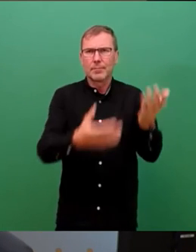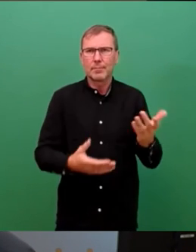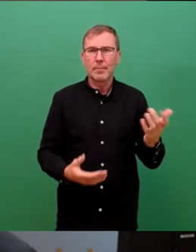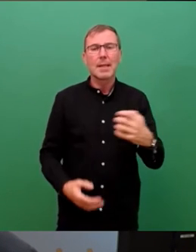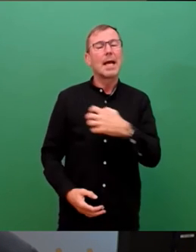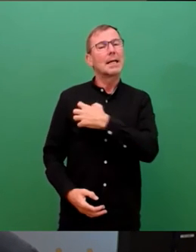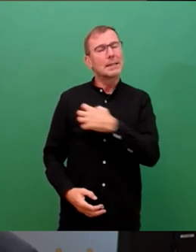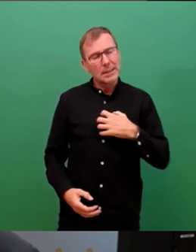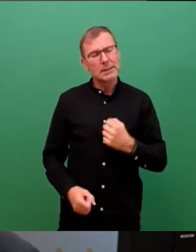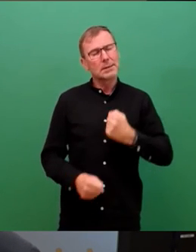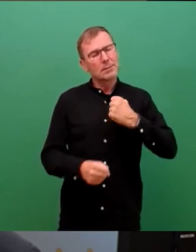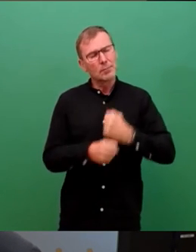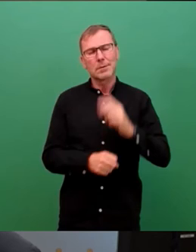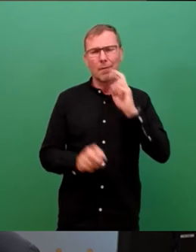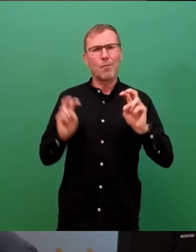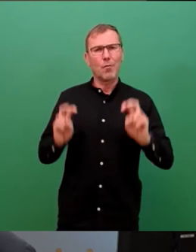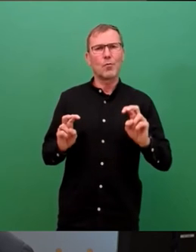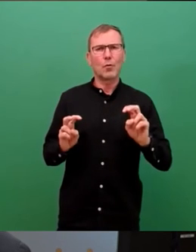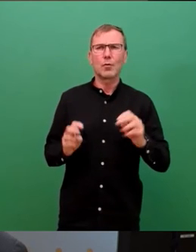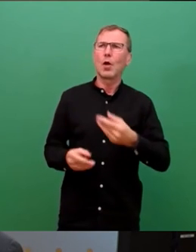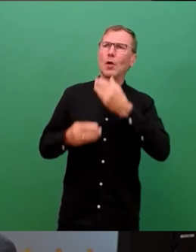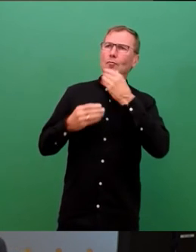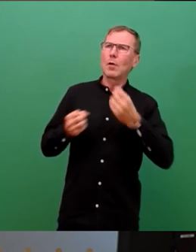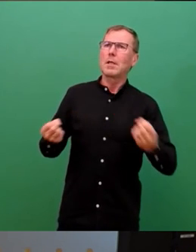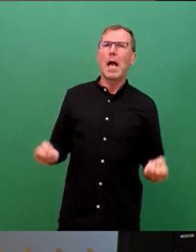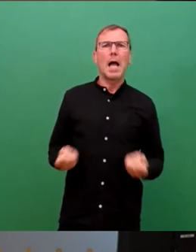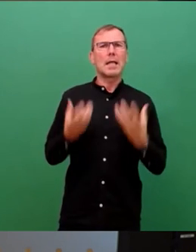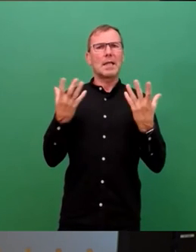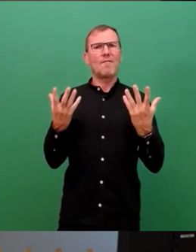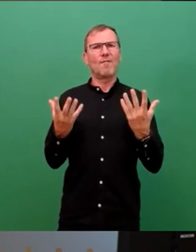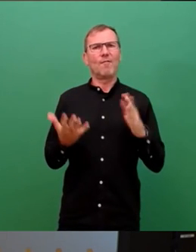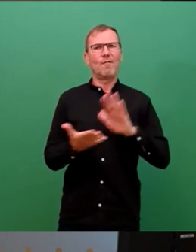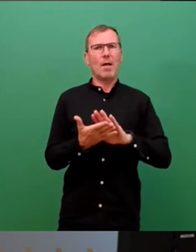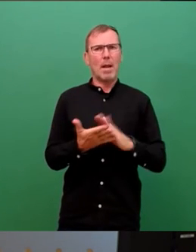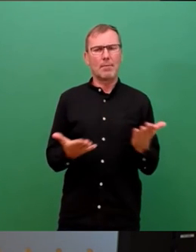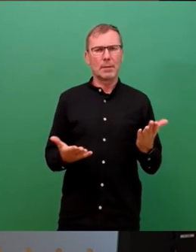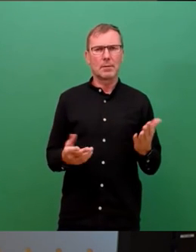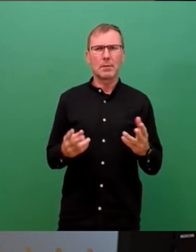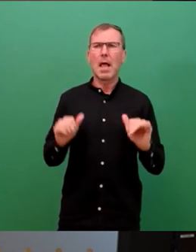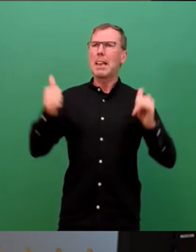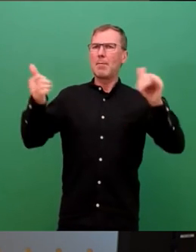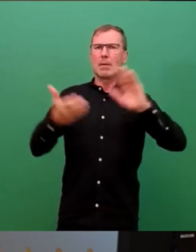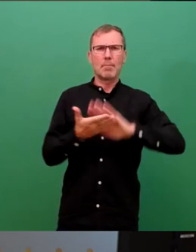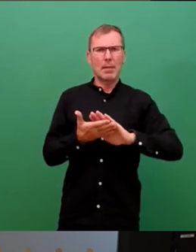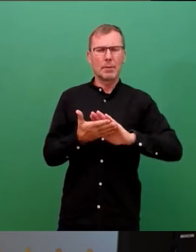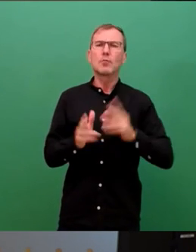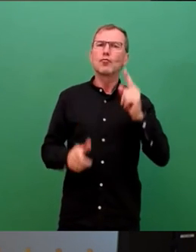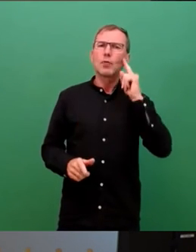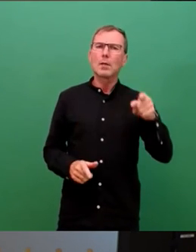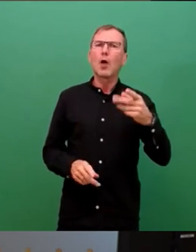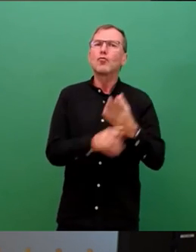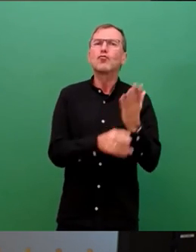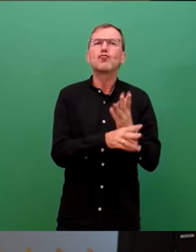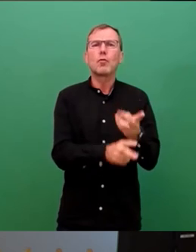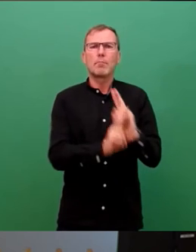muss als Wohnort attraktiv und lebendig bleiben. Der Stadtrat hat uns bereits beauftragt, die